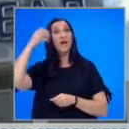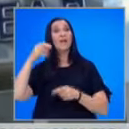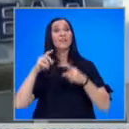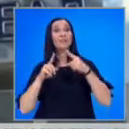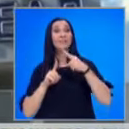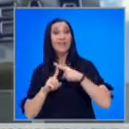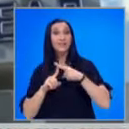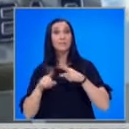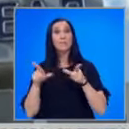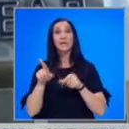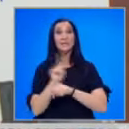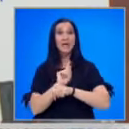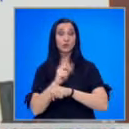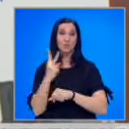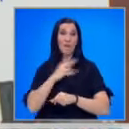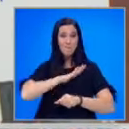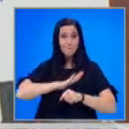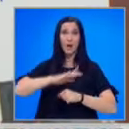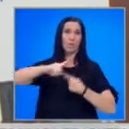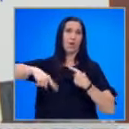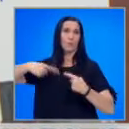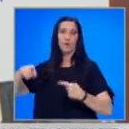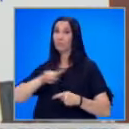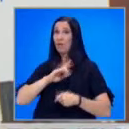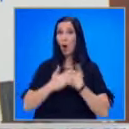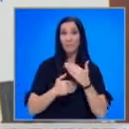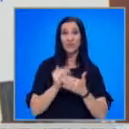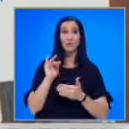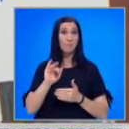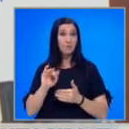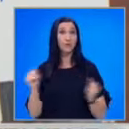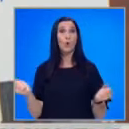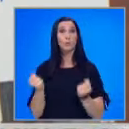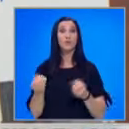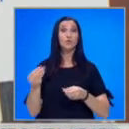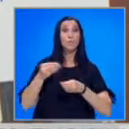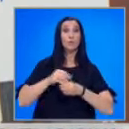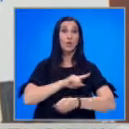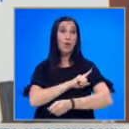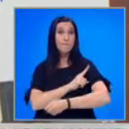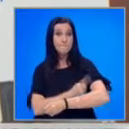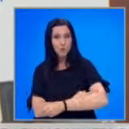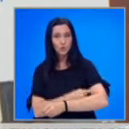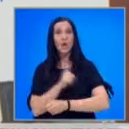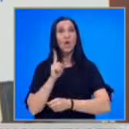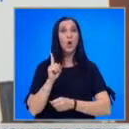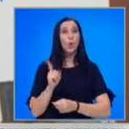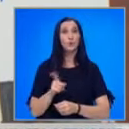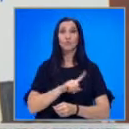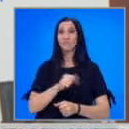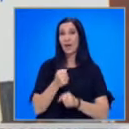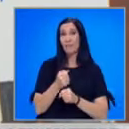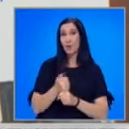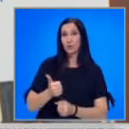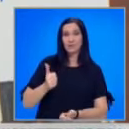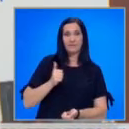Сток-2 на пълни обороти. Не е оправдано да не бъдат активирани допълнителните мощности, които стоят и не работят и са в